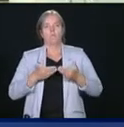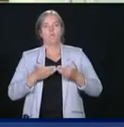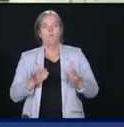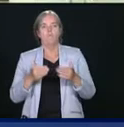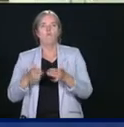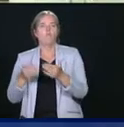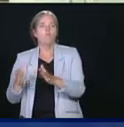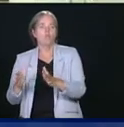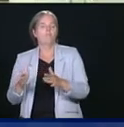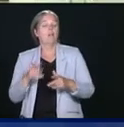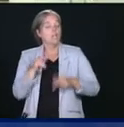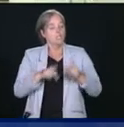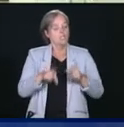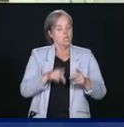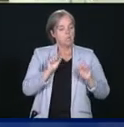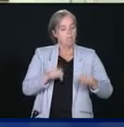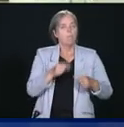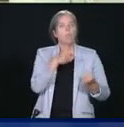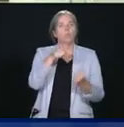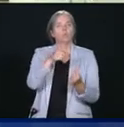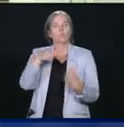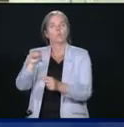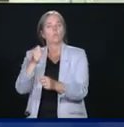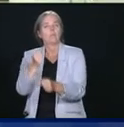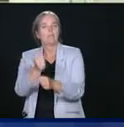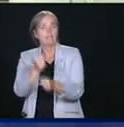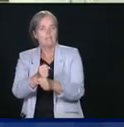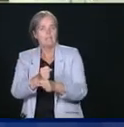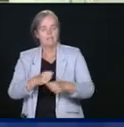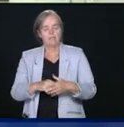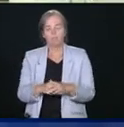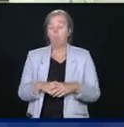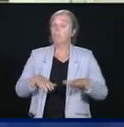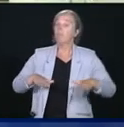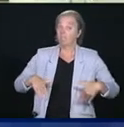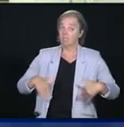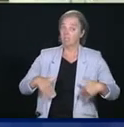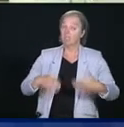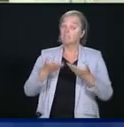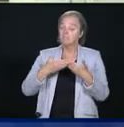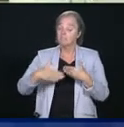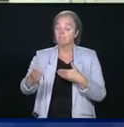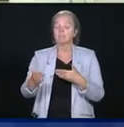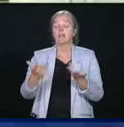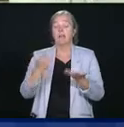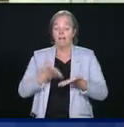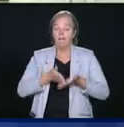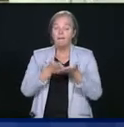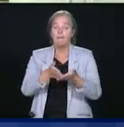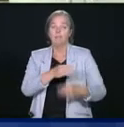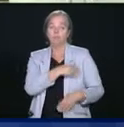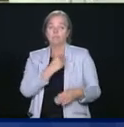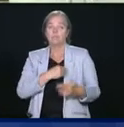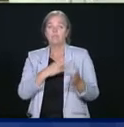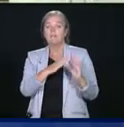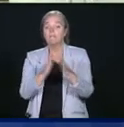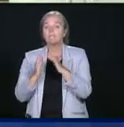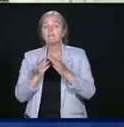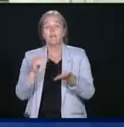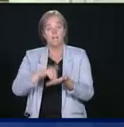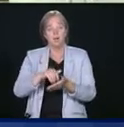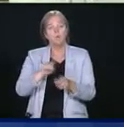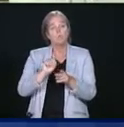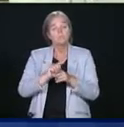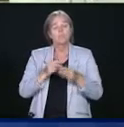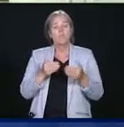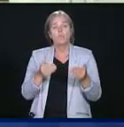savons qu'il reste encore beaucoup à faire pour soutenir les municipalités et soutenir l'ensemble du processus de réouverture. Dans les jours et les semaines à venir,